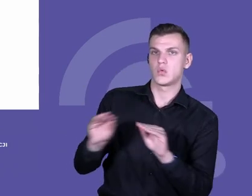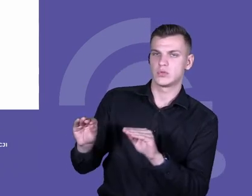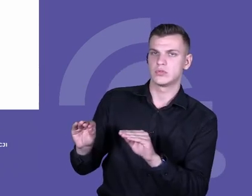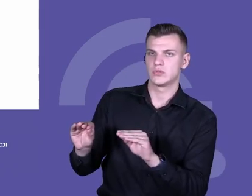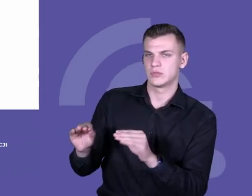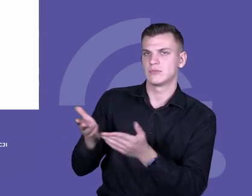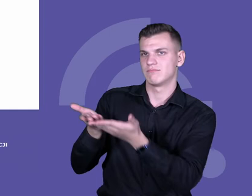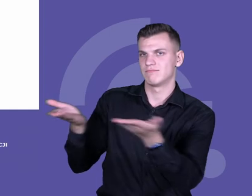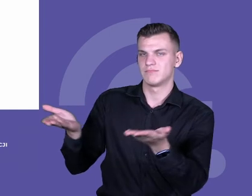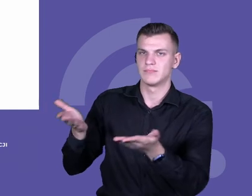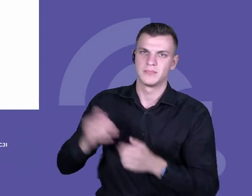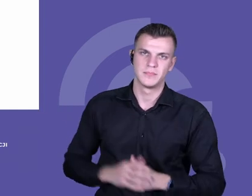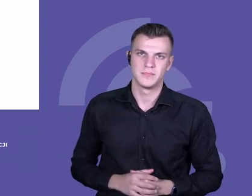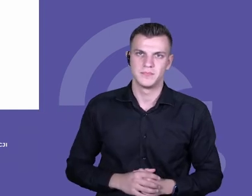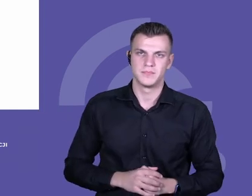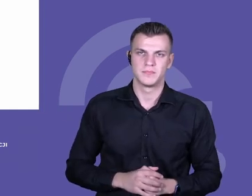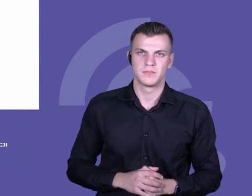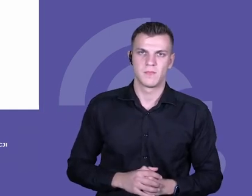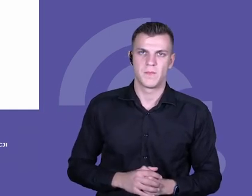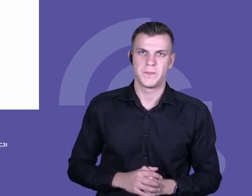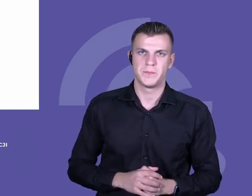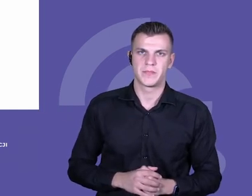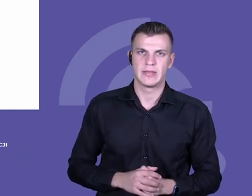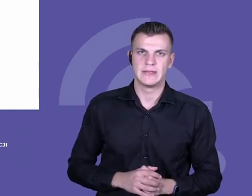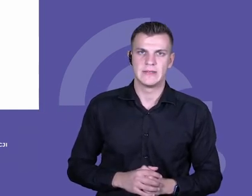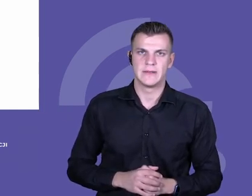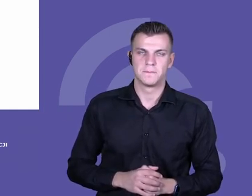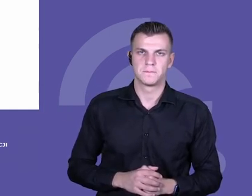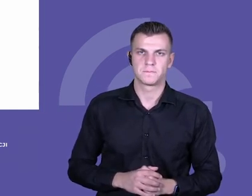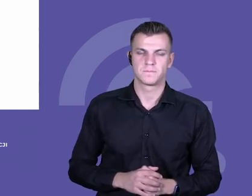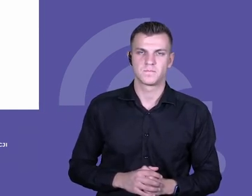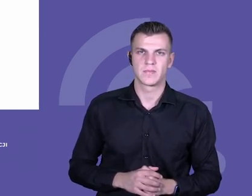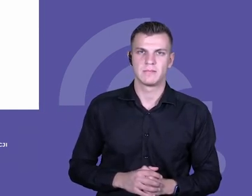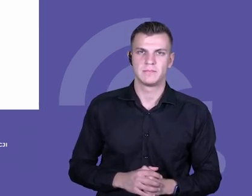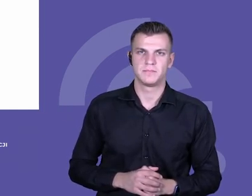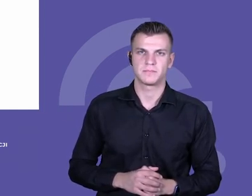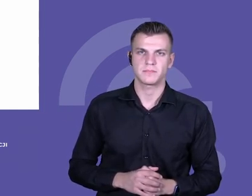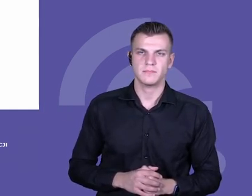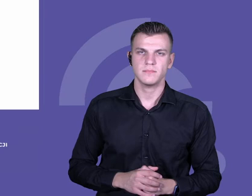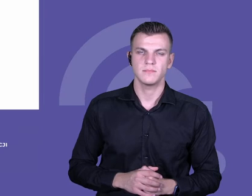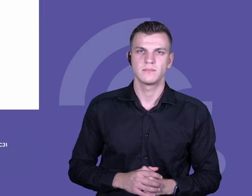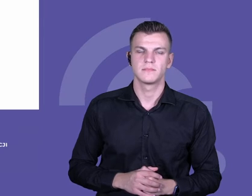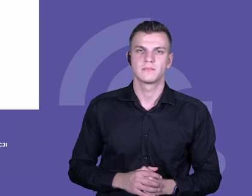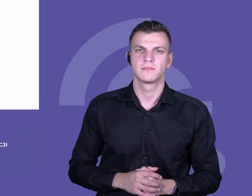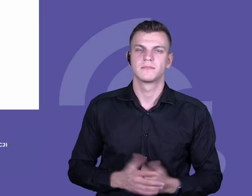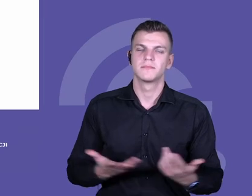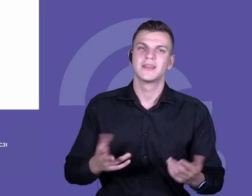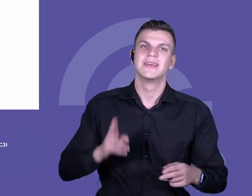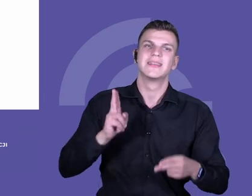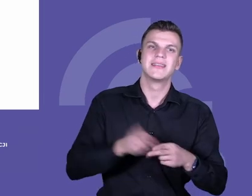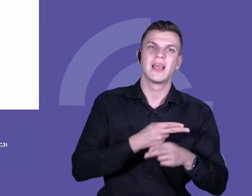uczniów. Niektóre kraje widzimy ze względu na systemy odpowiedzialności i